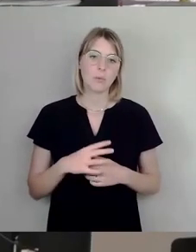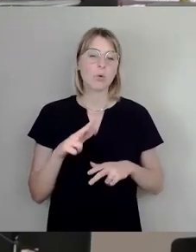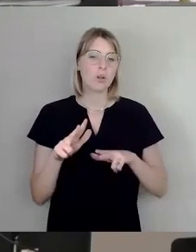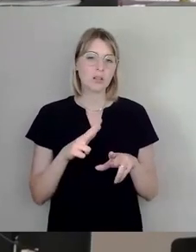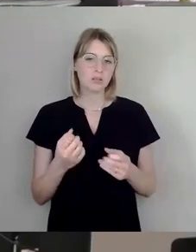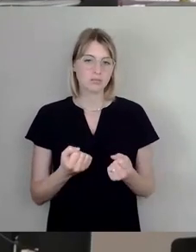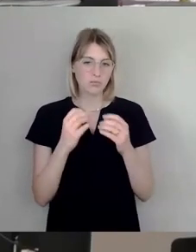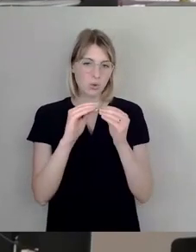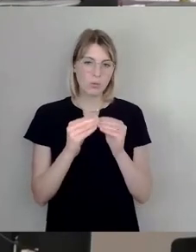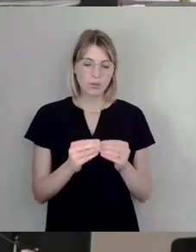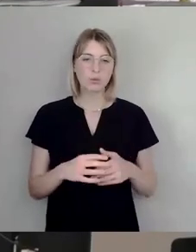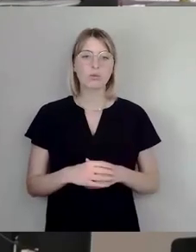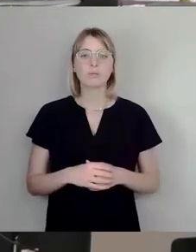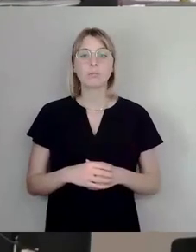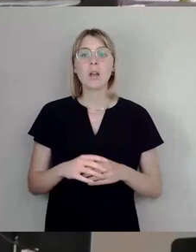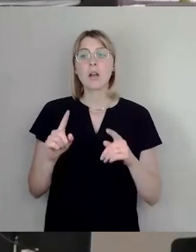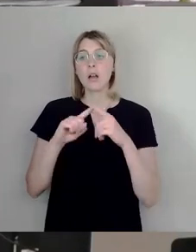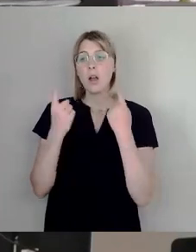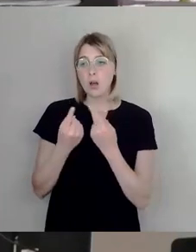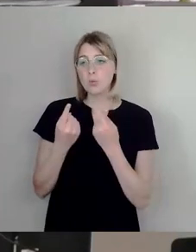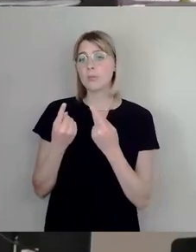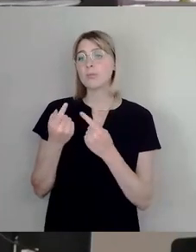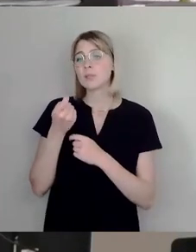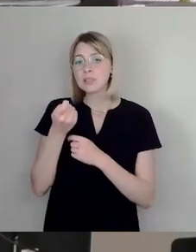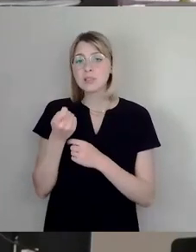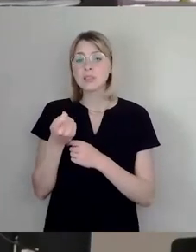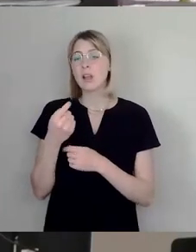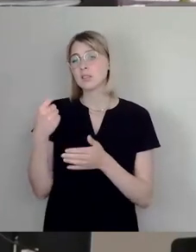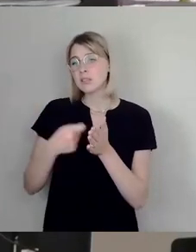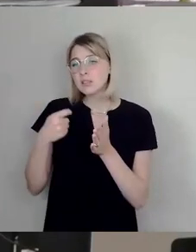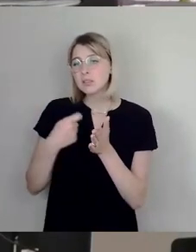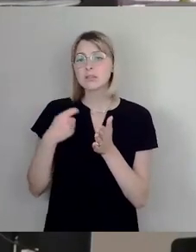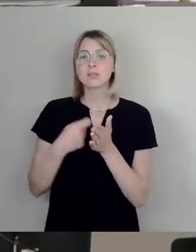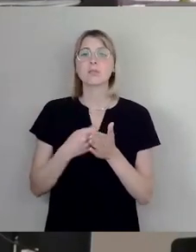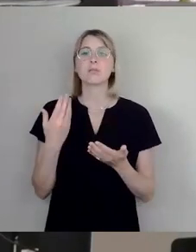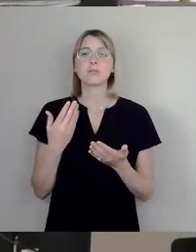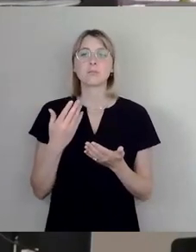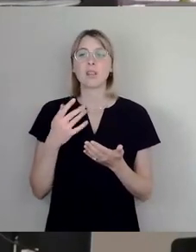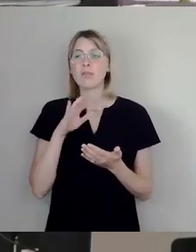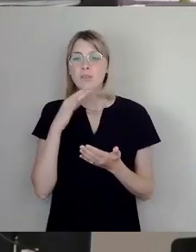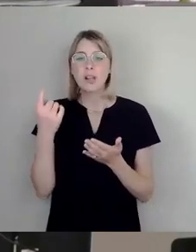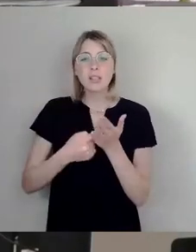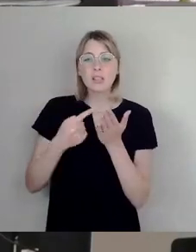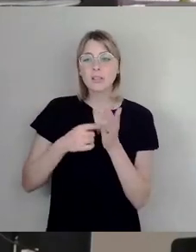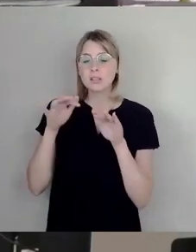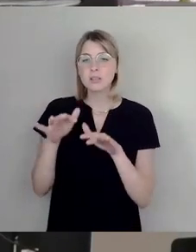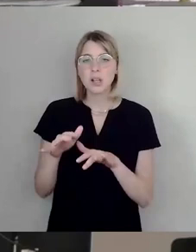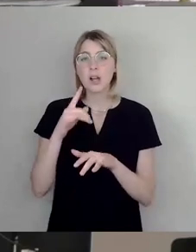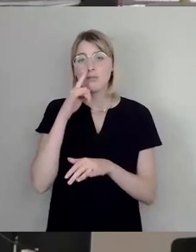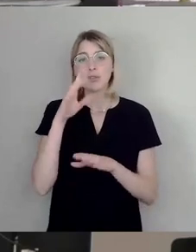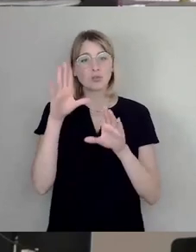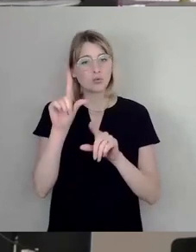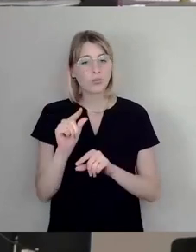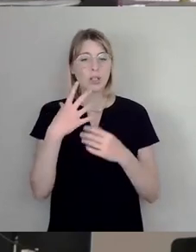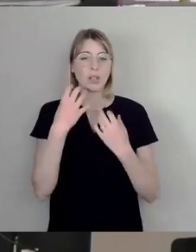von Räumen ist aufwendig und zumeist auch mit hohen Kosten verbunden. Wenn es dann zu wenig Gäste gibt, decken dann die Einnahmen